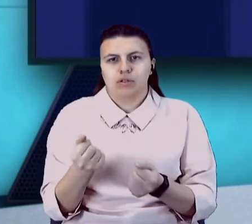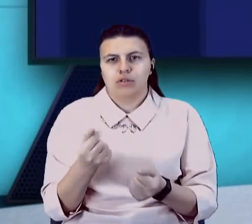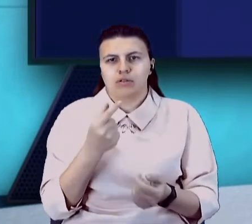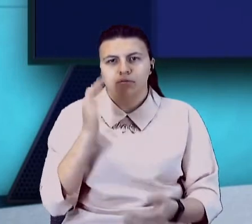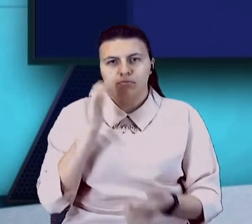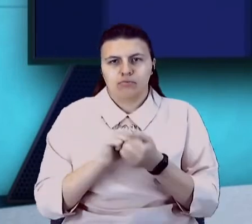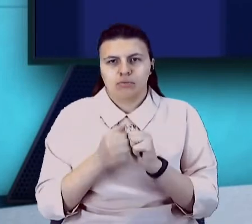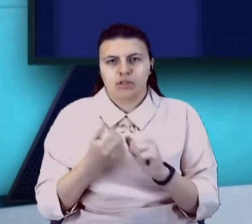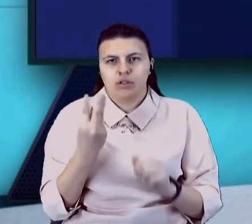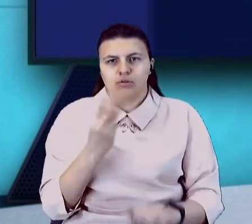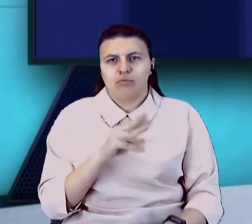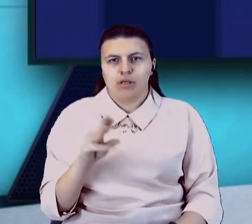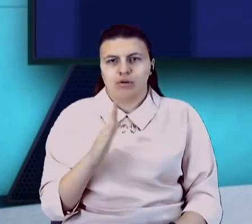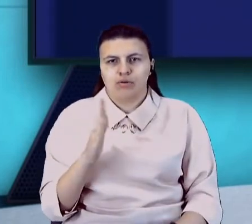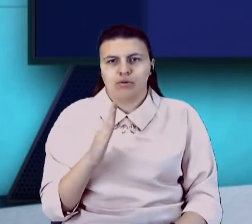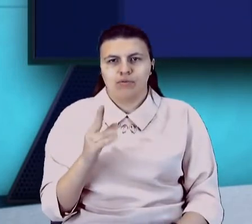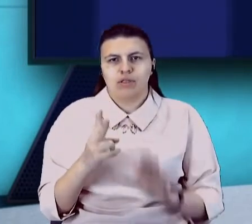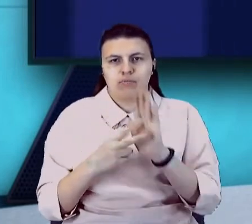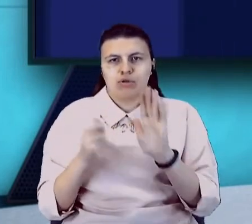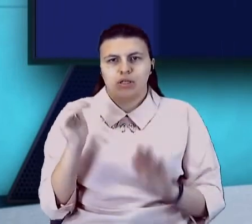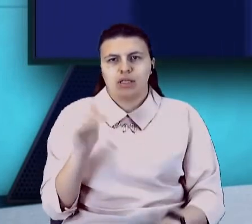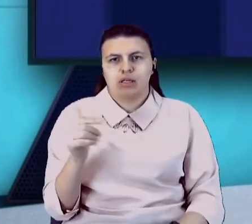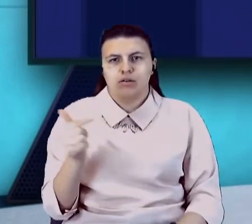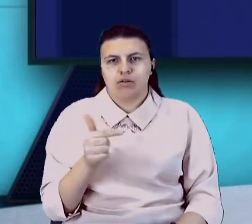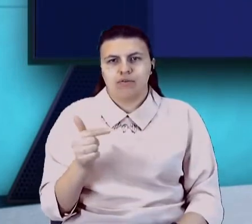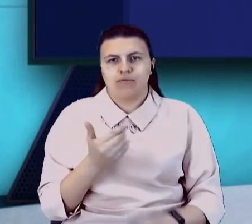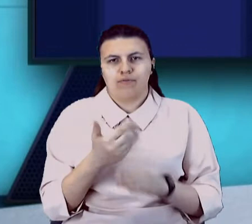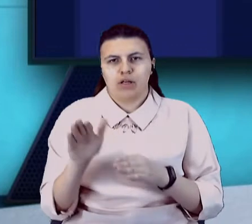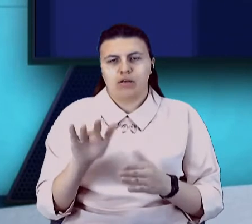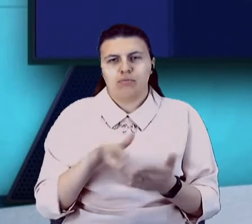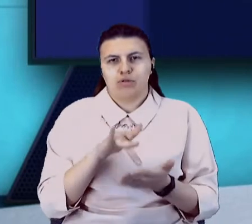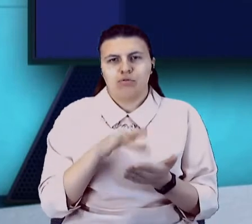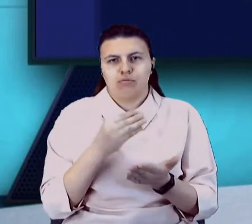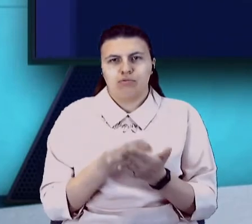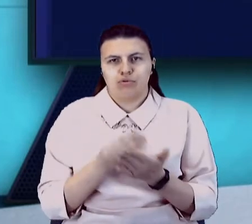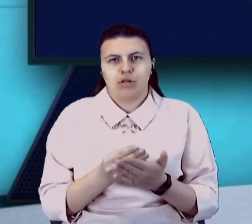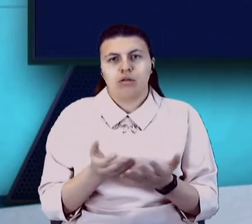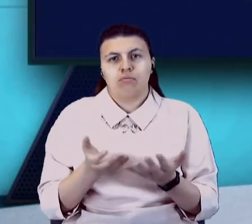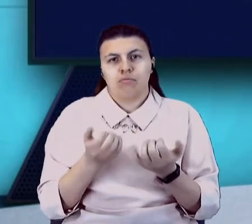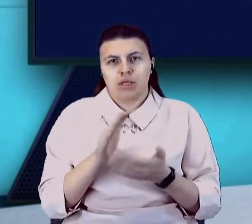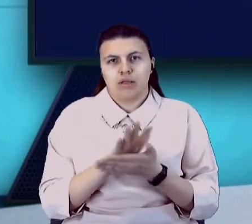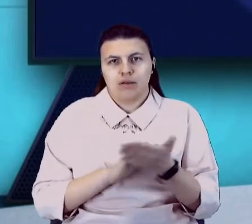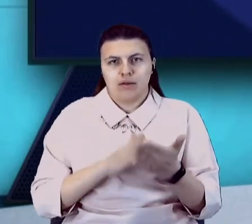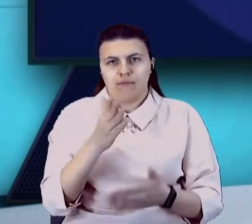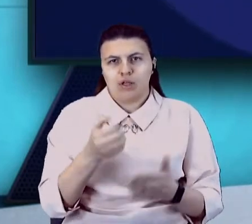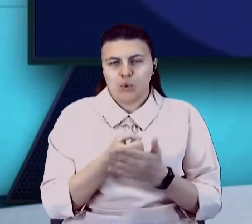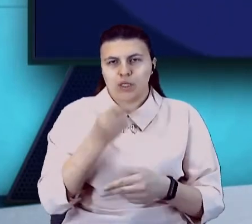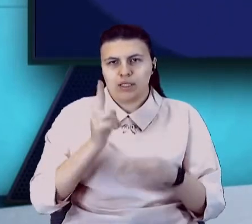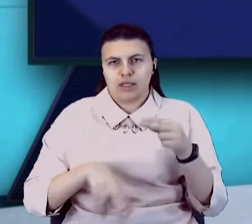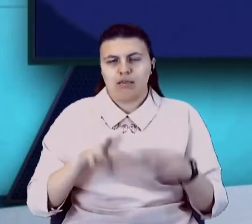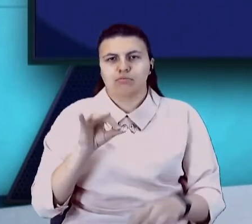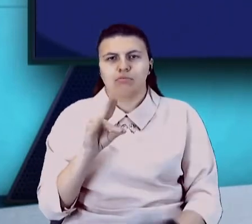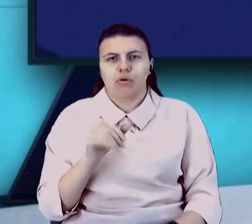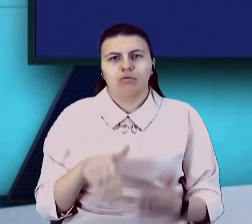мільйонів 700 тисяч гривень, виділили з міського бюджету. Прийматимуть заяви до кінця листопада, допомогу обіцяють